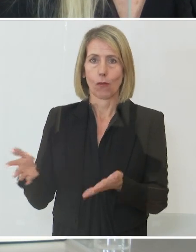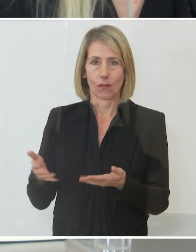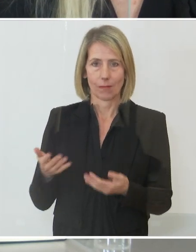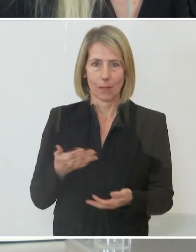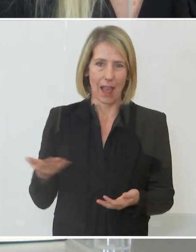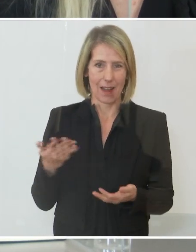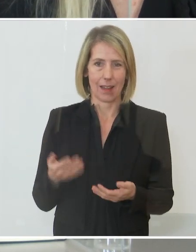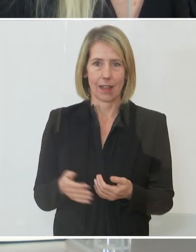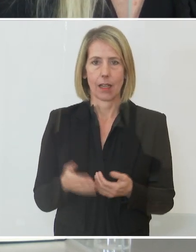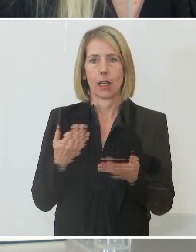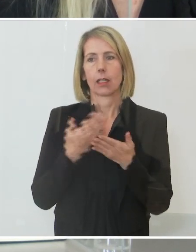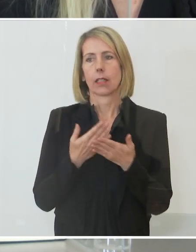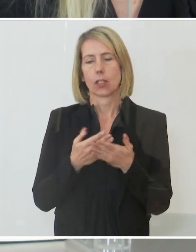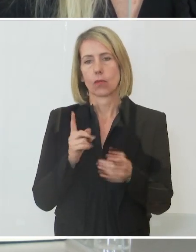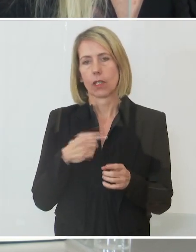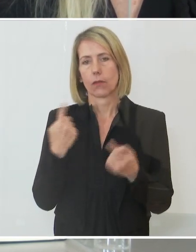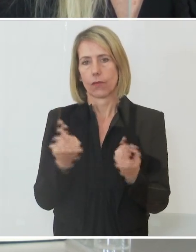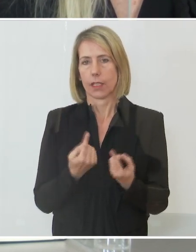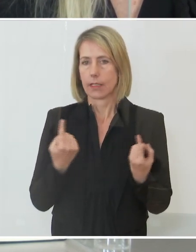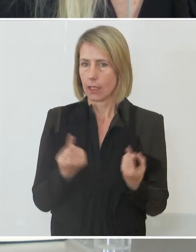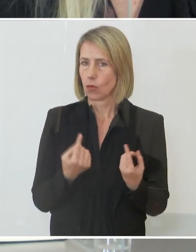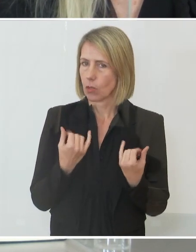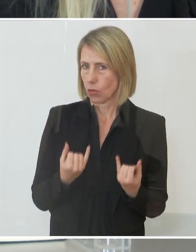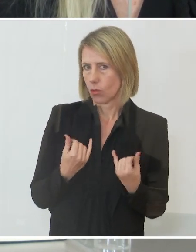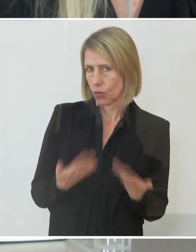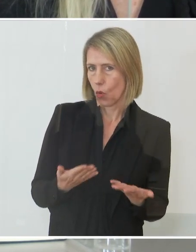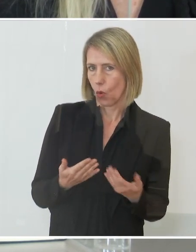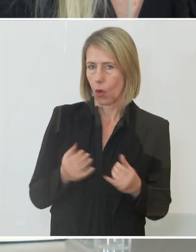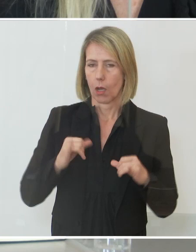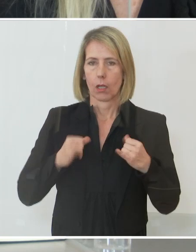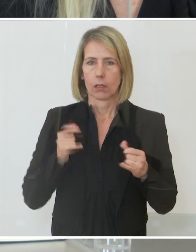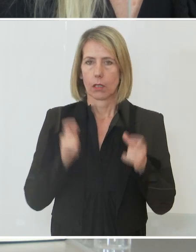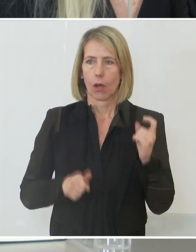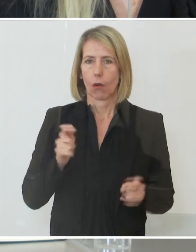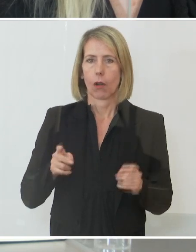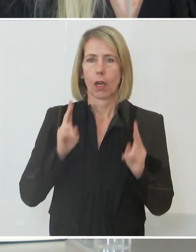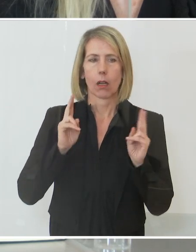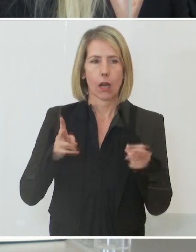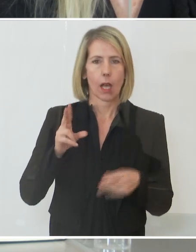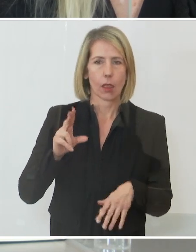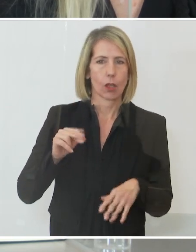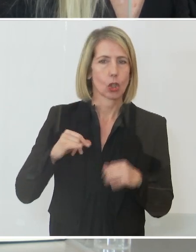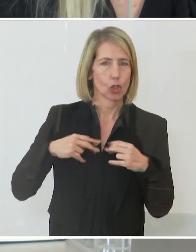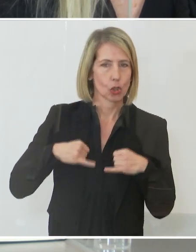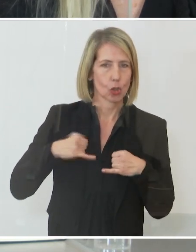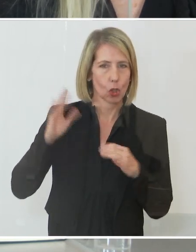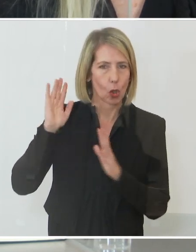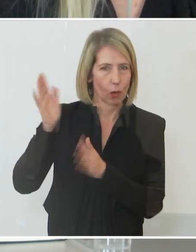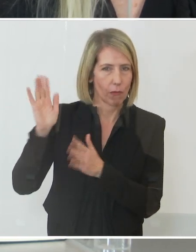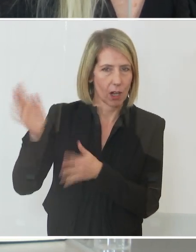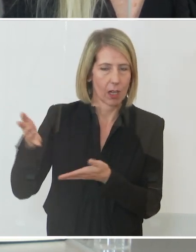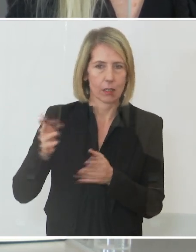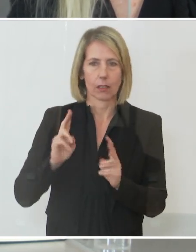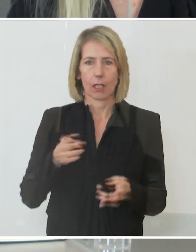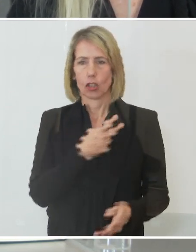Und deshalb haben wir die Situation, dass die Tirolerinnen und Tiroler nach Südtirol fahren oder in die Schweiz. Dort ist